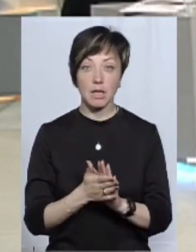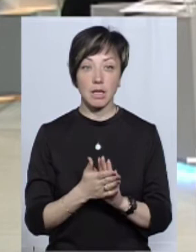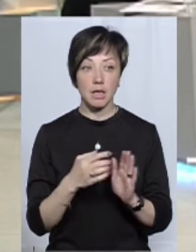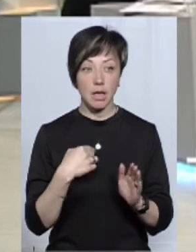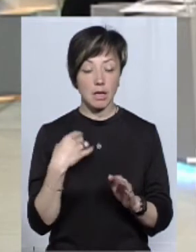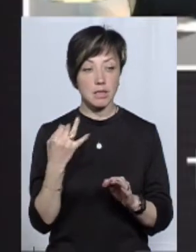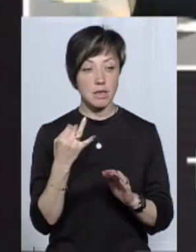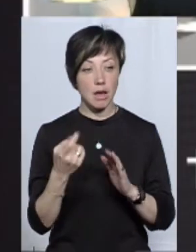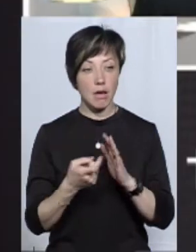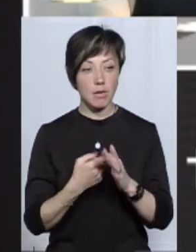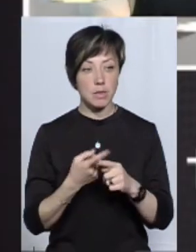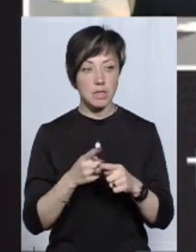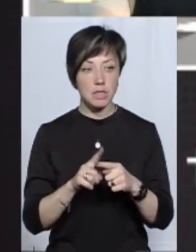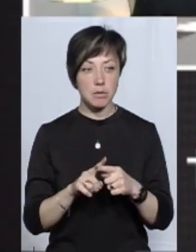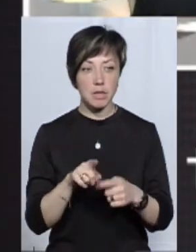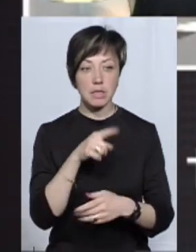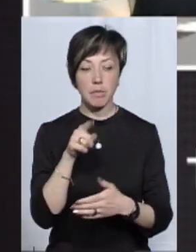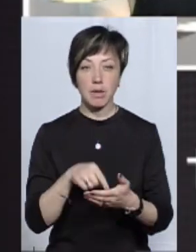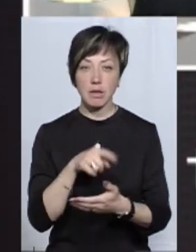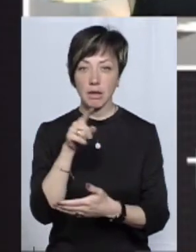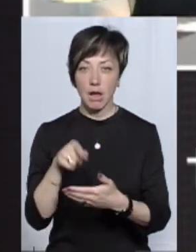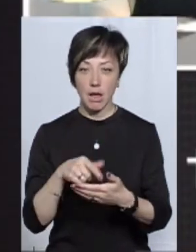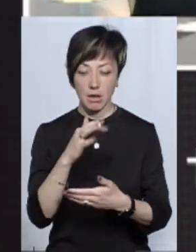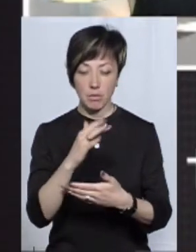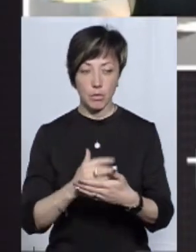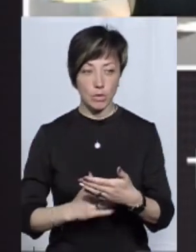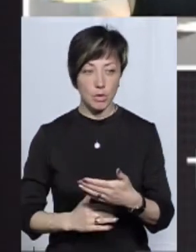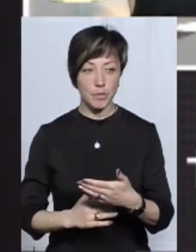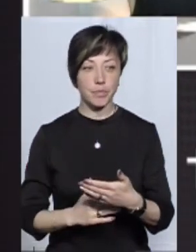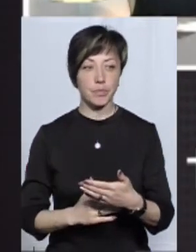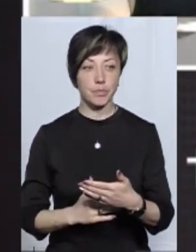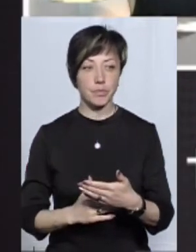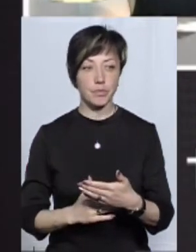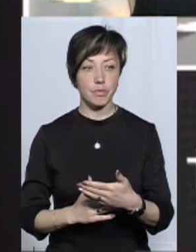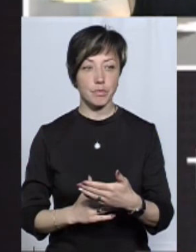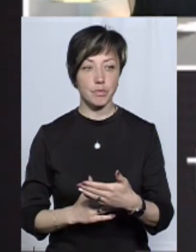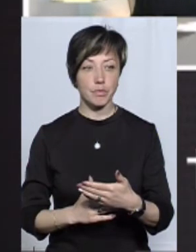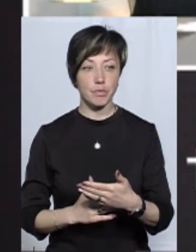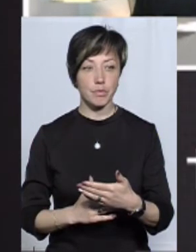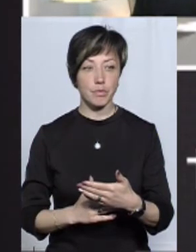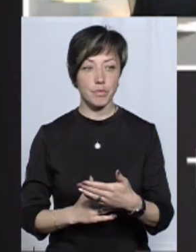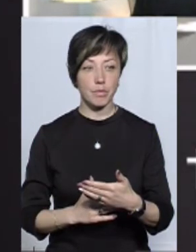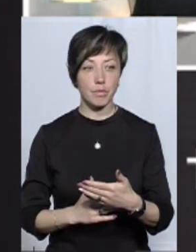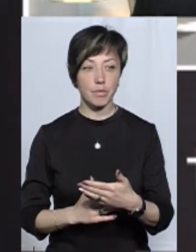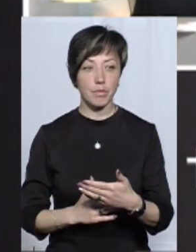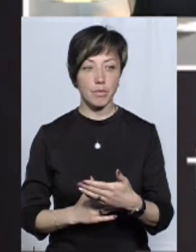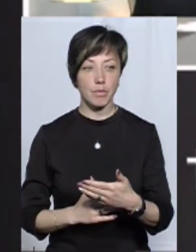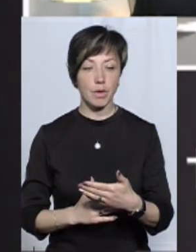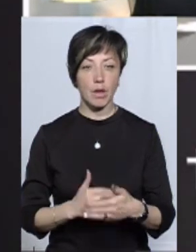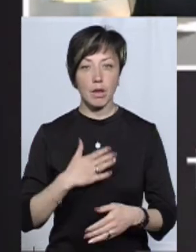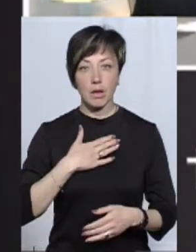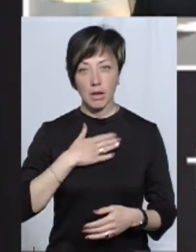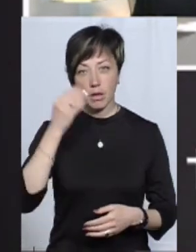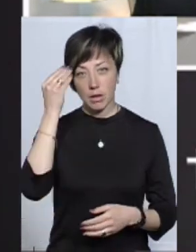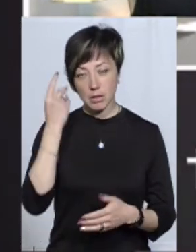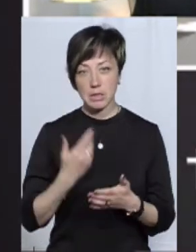цікавився цим, які запитання там ставили суб'єктам зовнішньої економічної діяльності. Як на